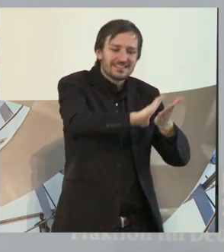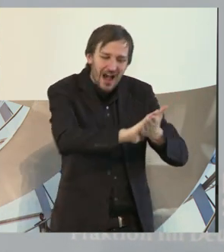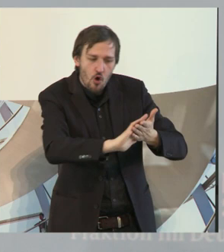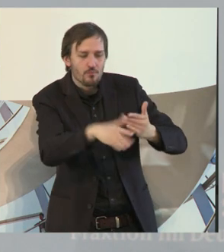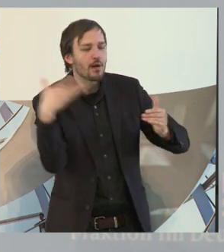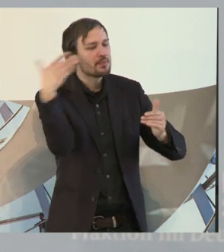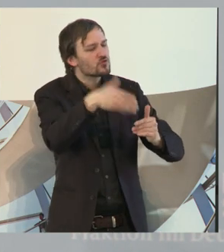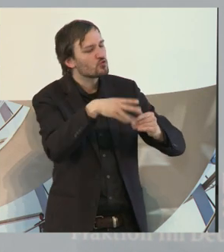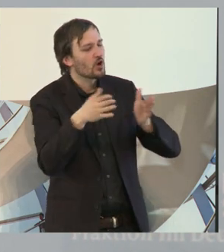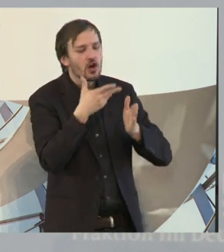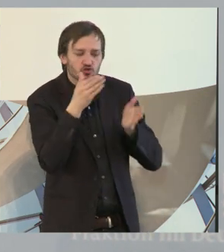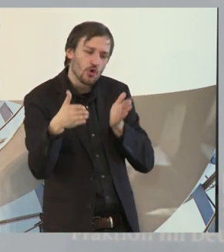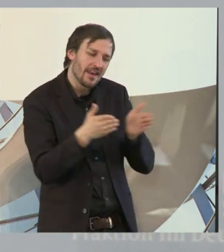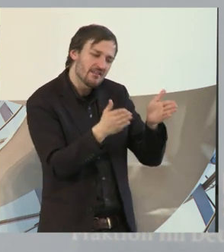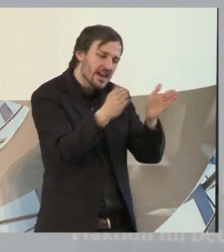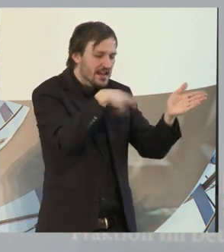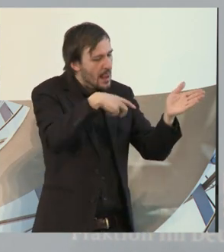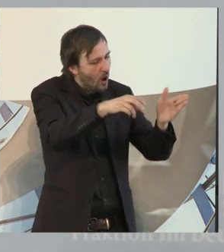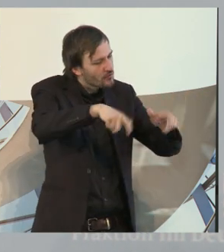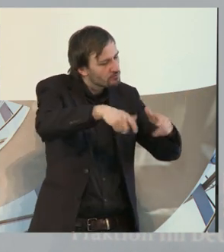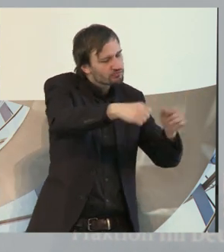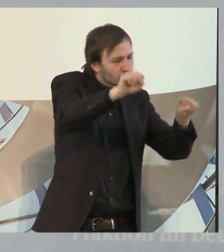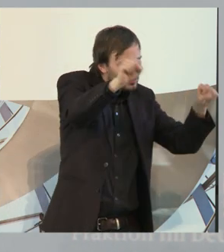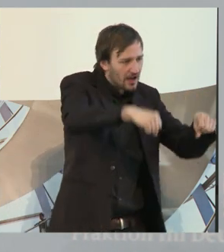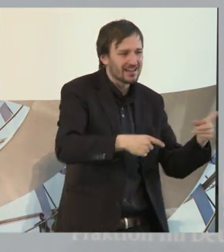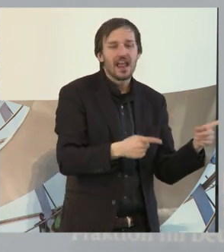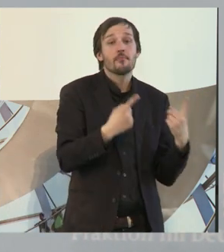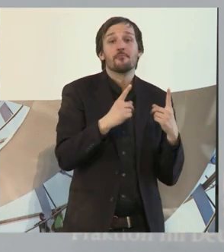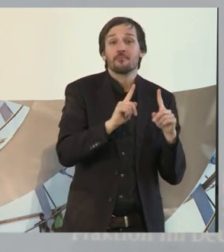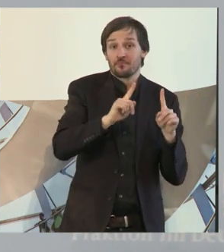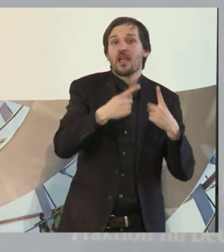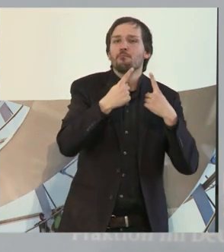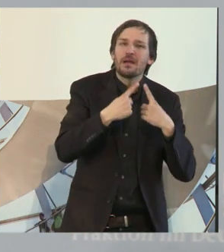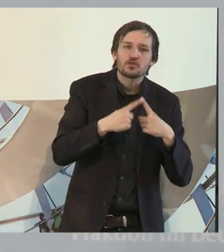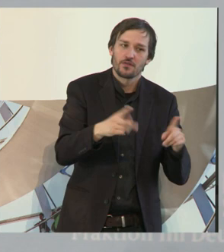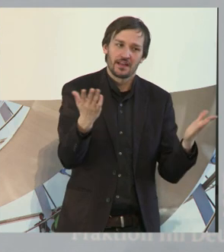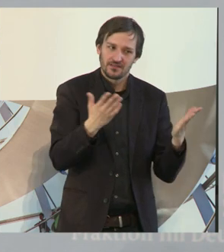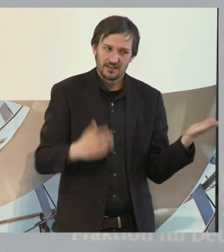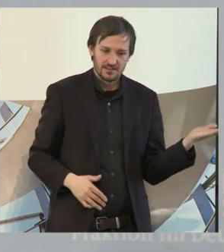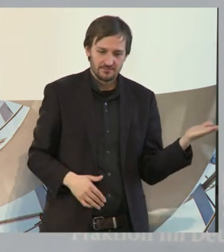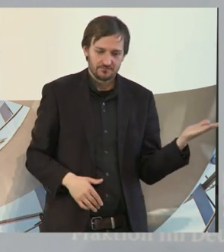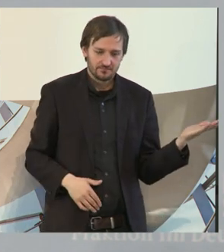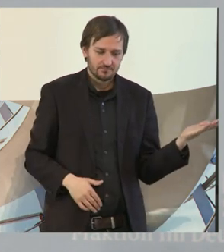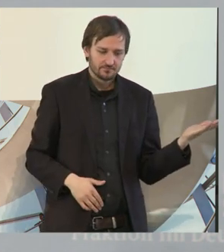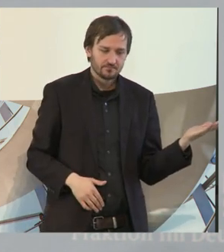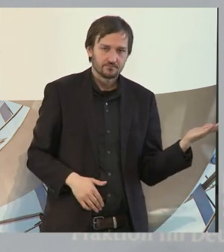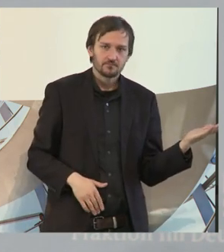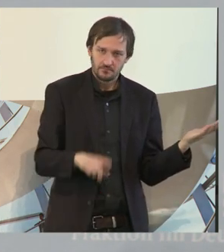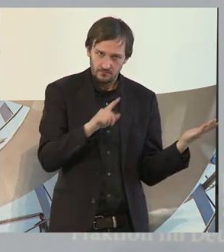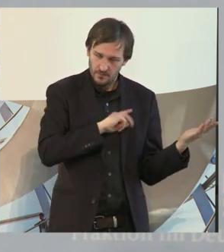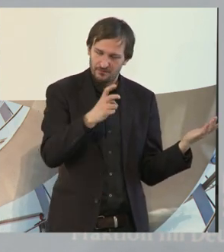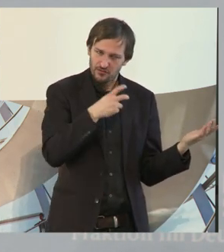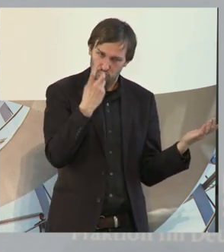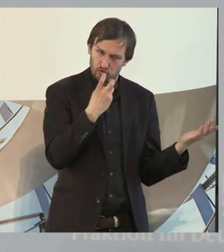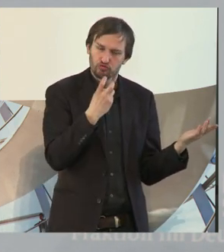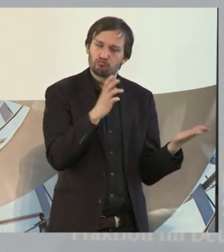Besucher tolle Wege hat. Das Besondere daran ist, dass wir versucht haben oder es auch umgesetzt